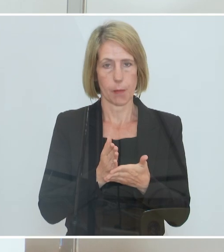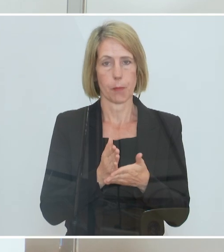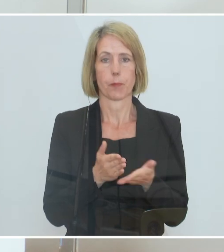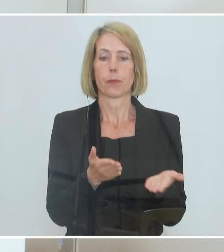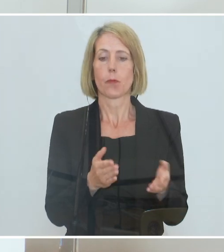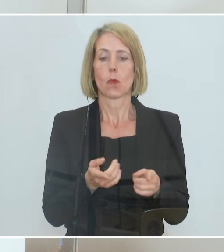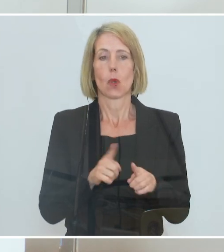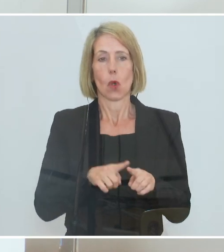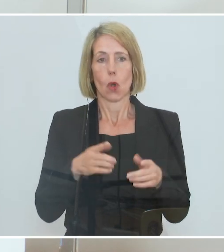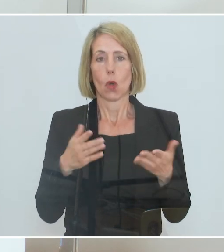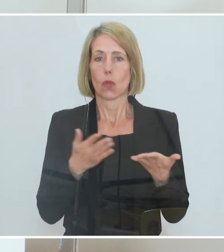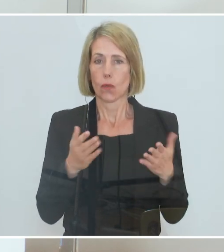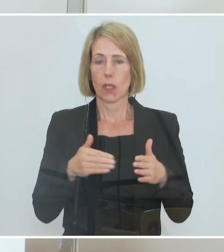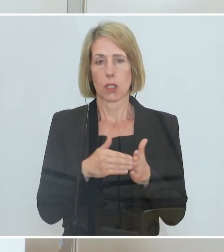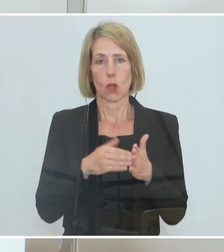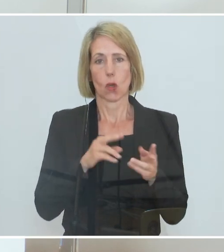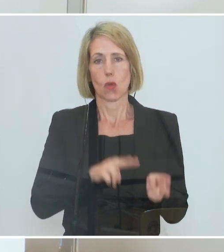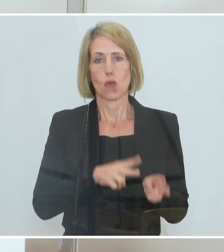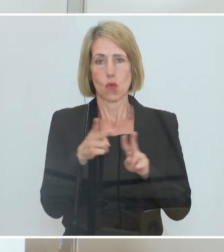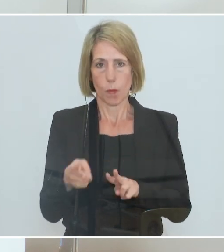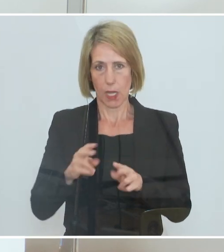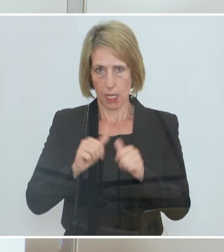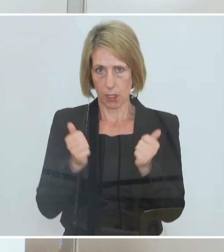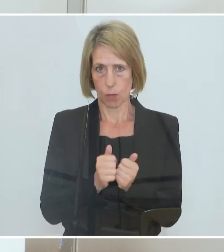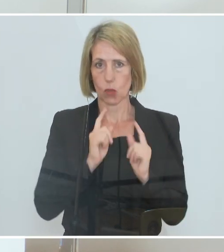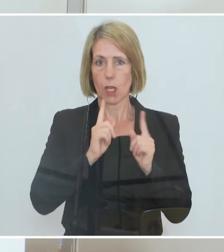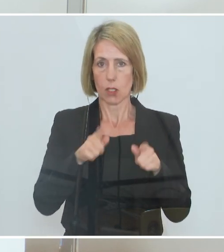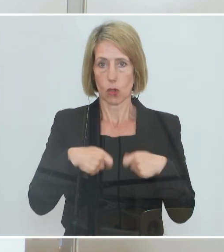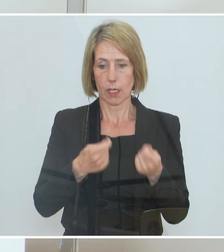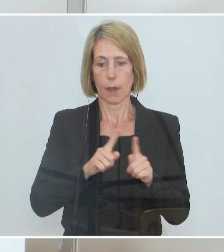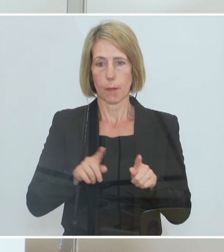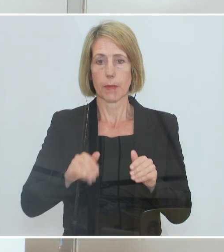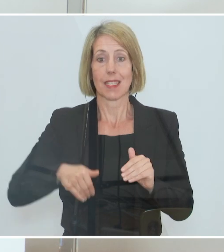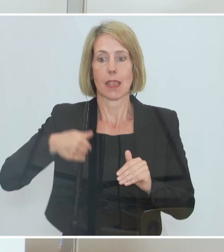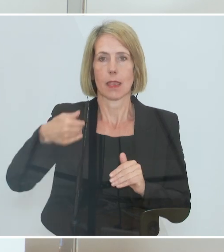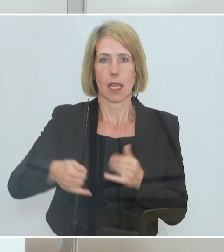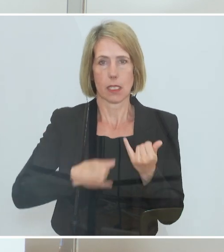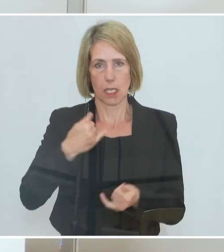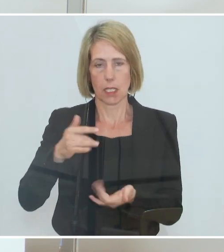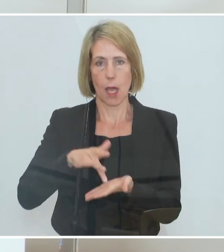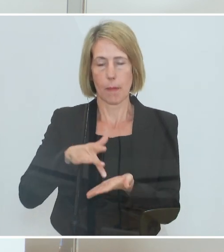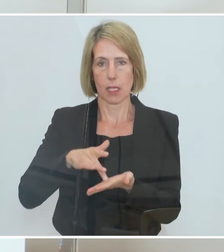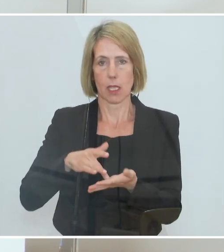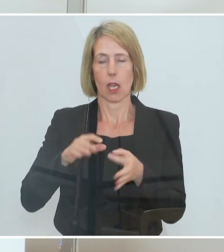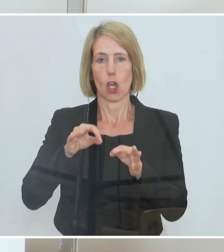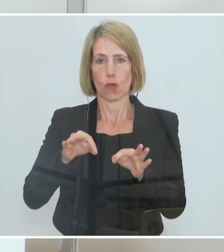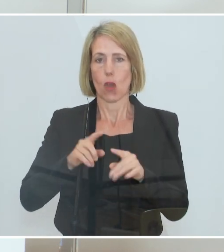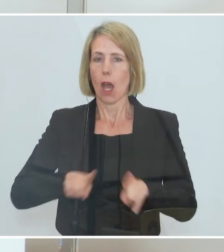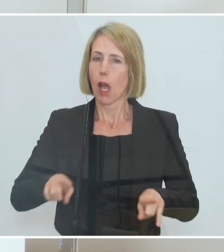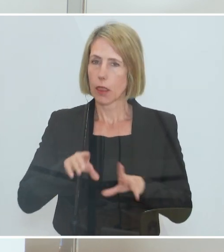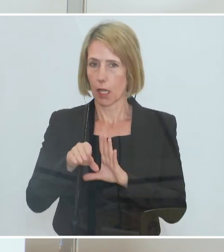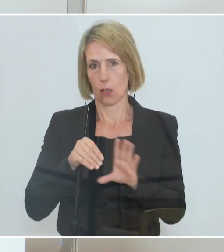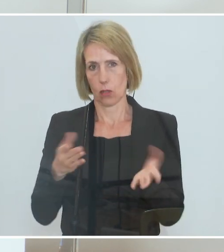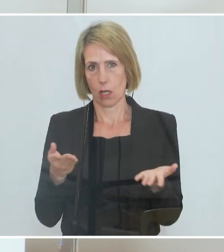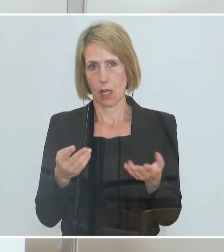darüber hinaus soll es ein Übergangsmodell geben bis Mitte nächsten Jahres für alle anderen Unternehmen, wo es darum